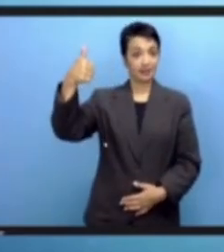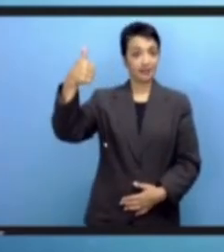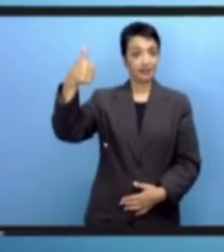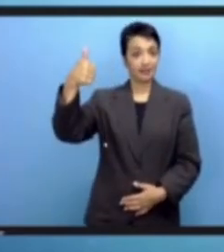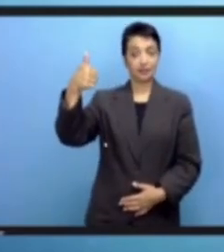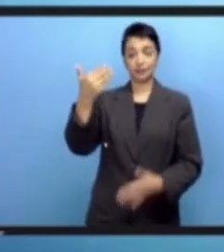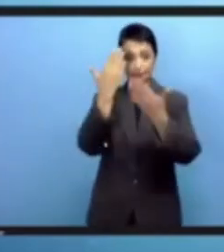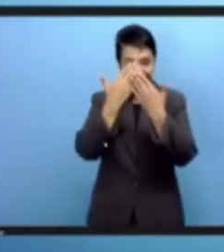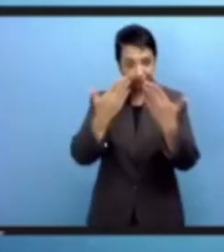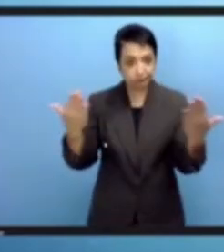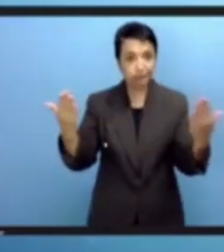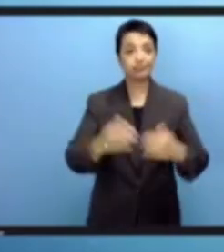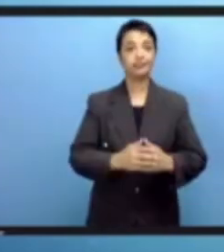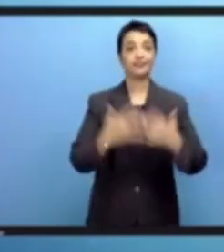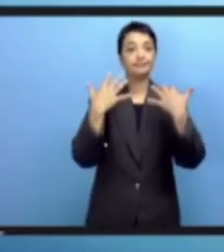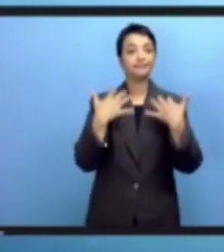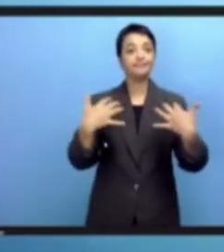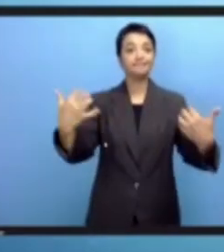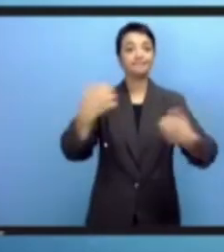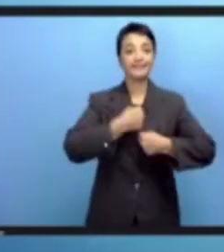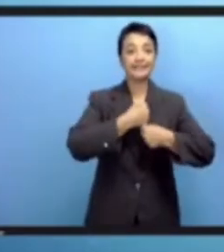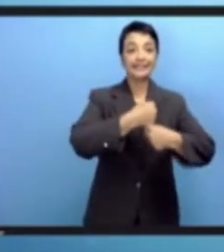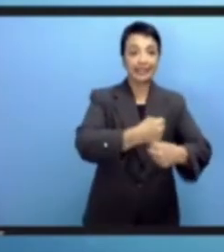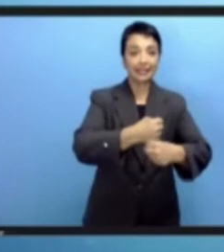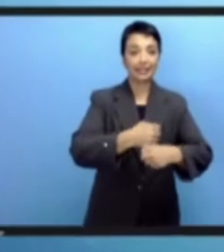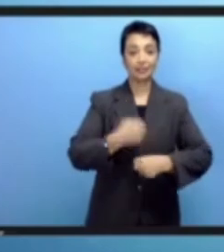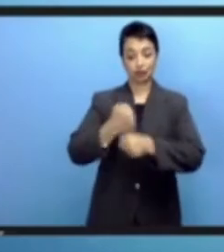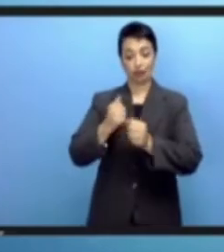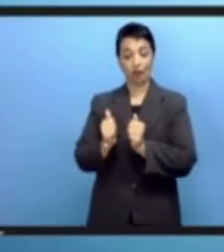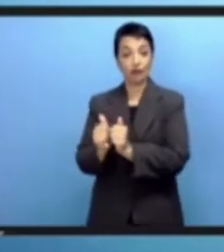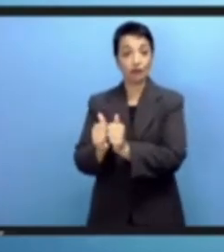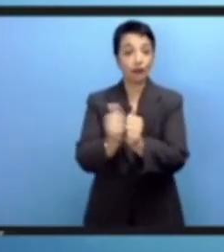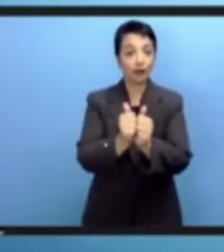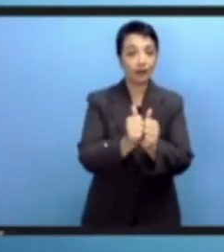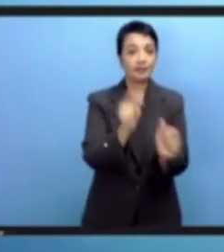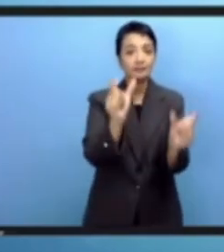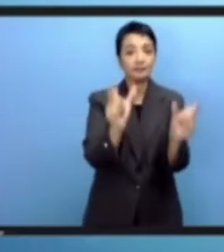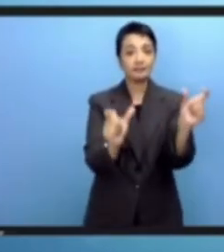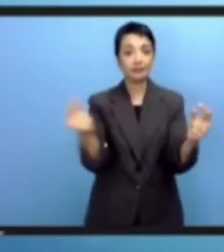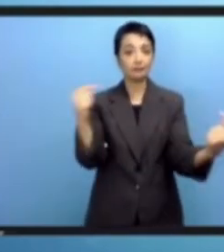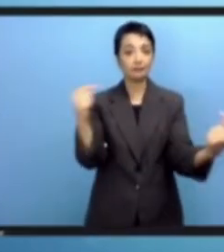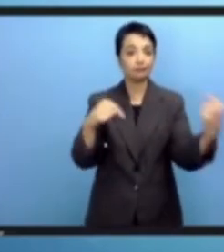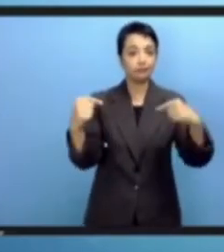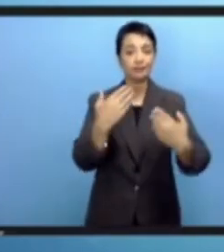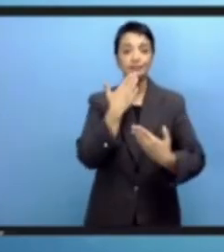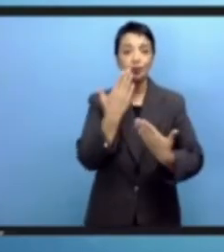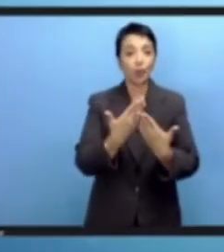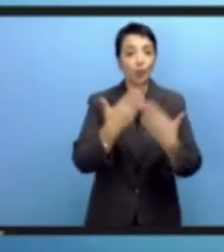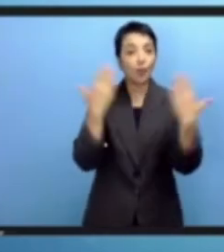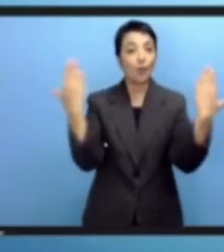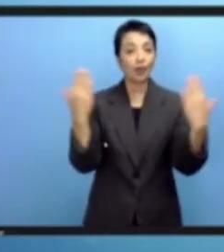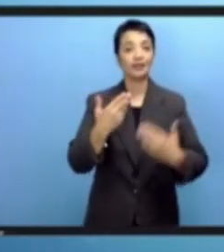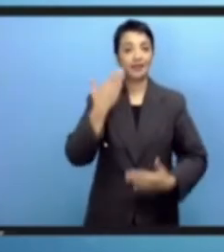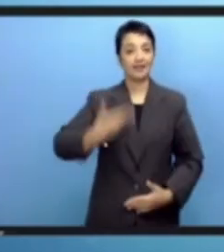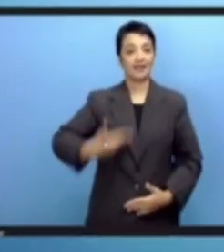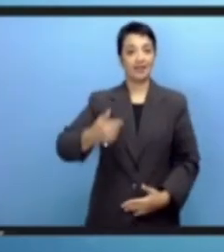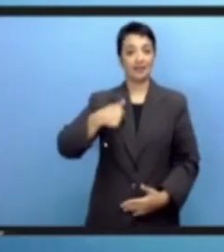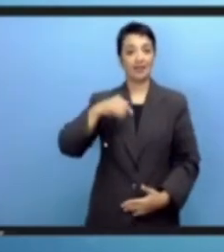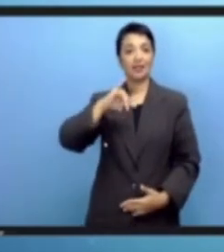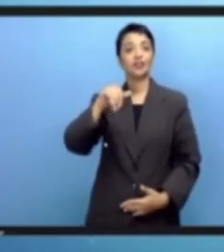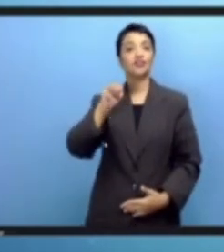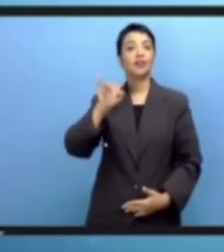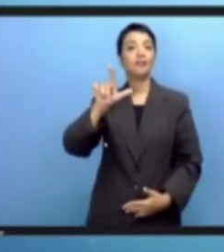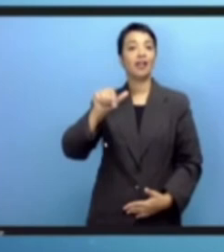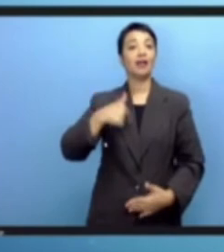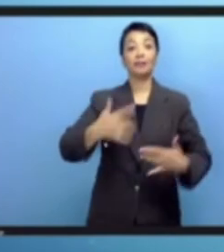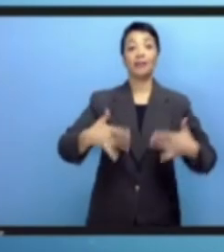أصحاب السعادة المنطبون المقارون الزملاء المشاركون في منتدى حكمة الانترنت